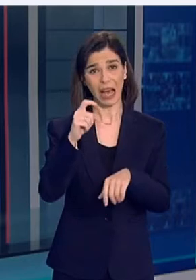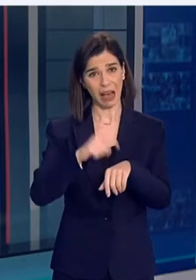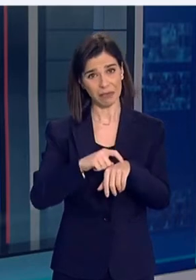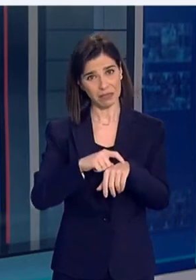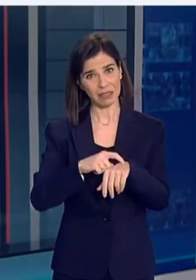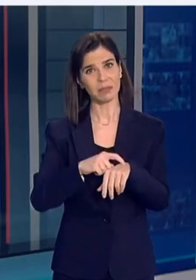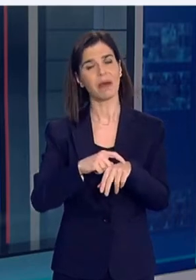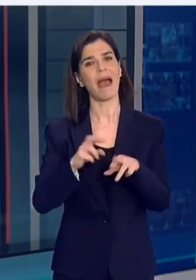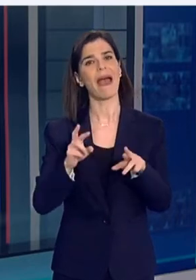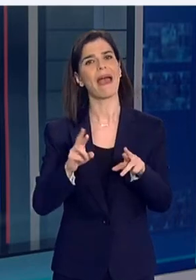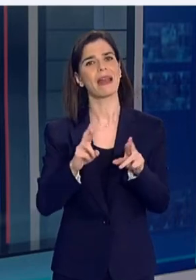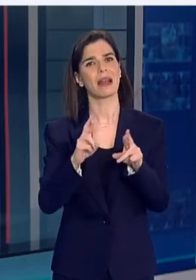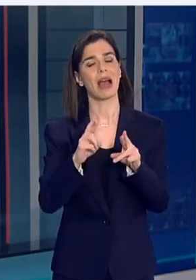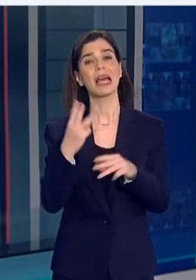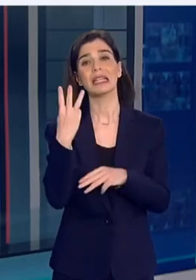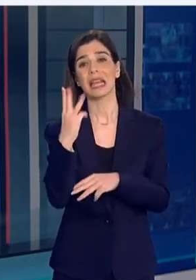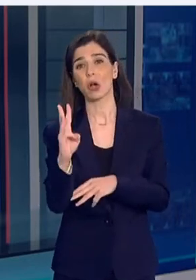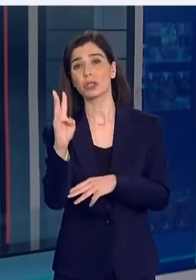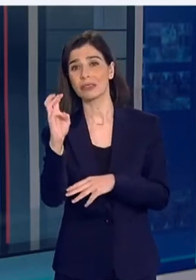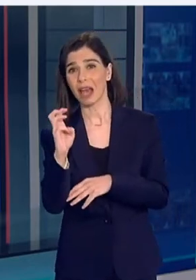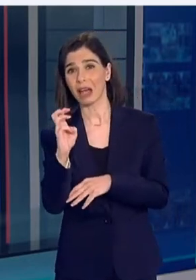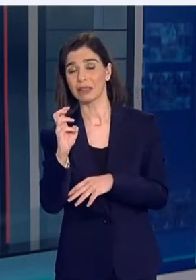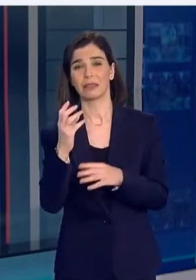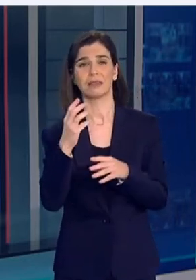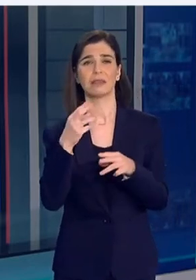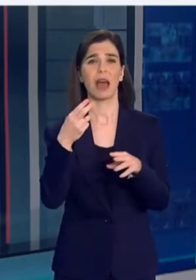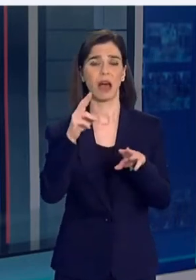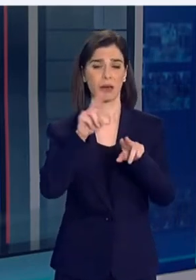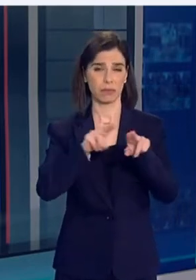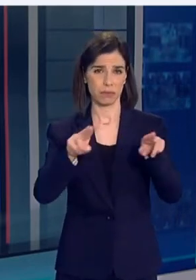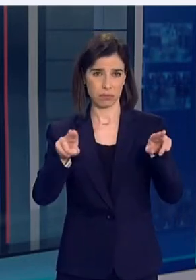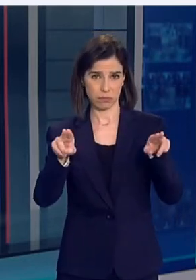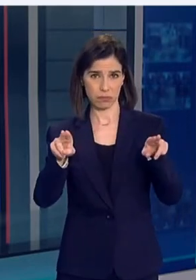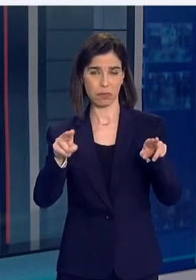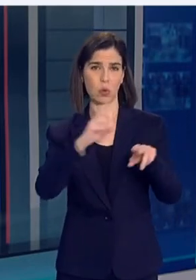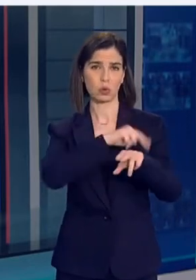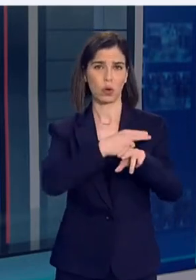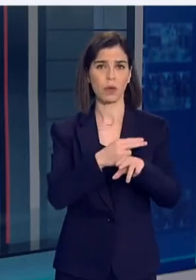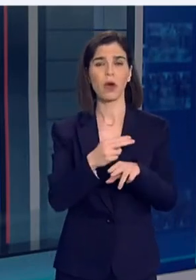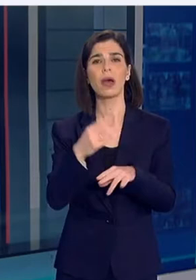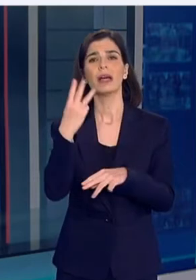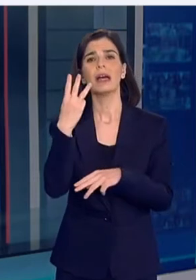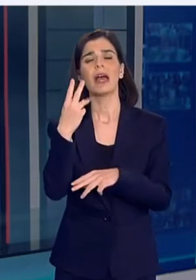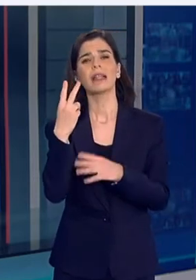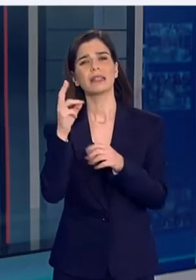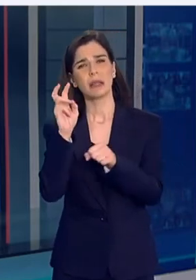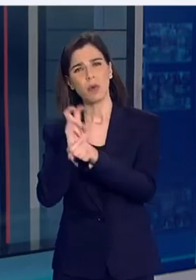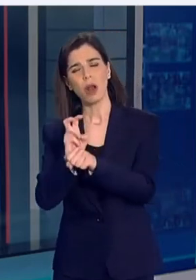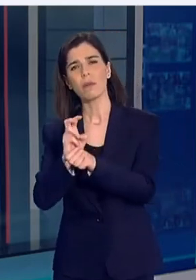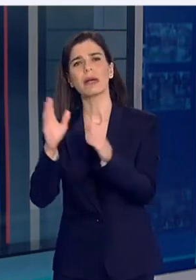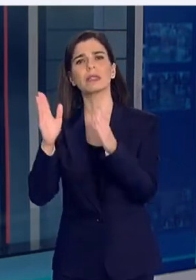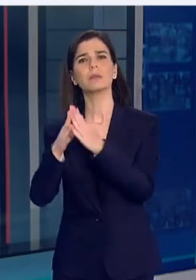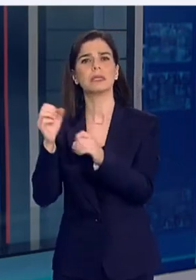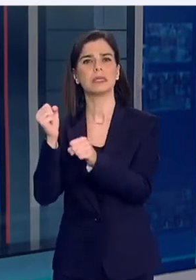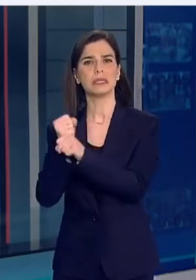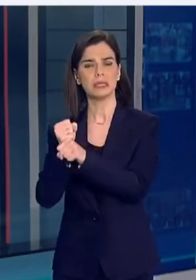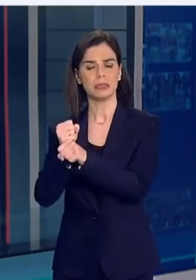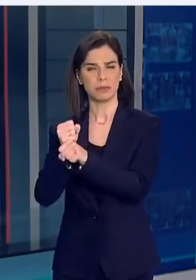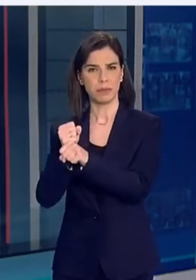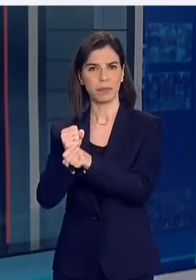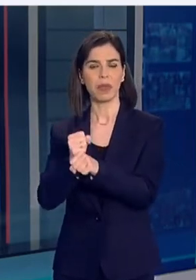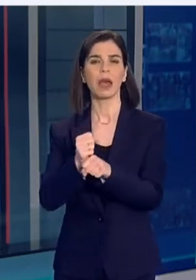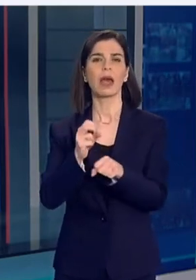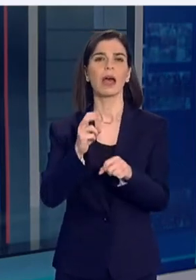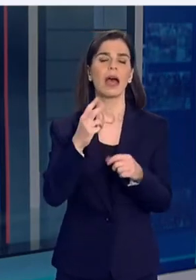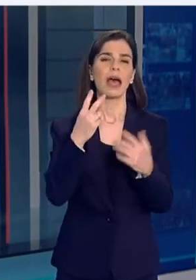στιγμή ενεργά. 330 νοσηλεύονται, 710 αναρών κατοίκων. Από τα υπόλοιπα 1.586